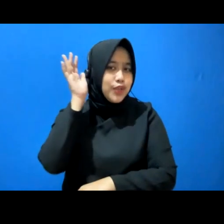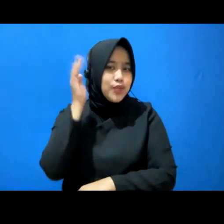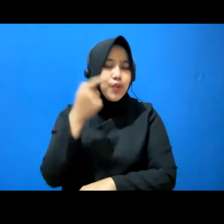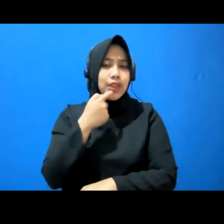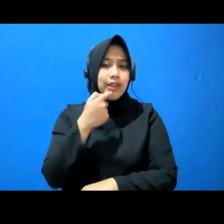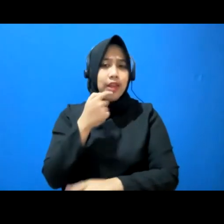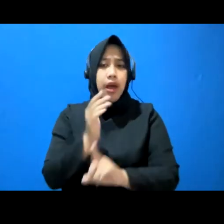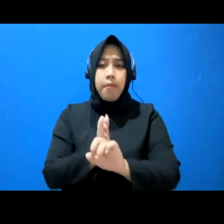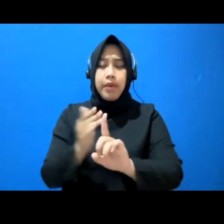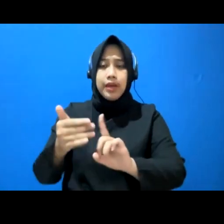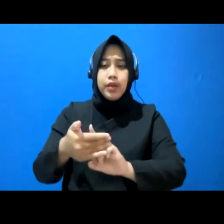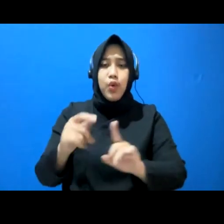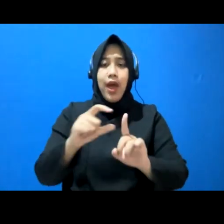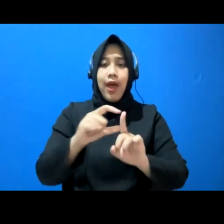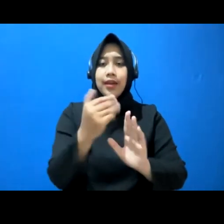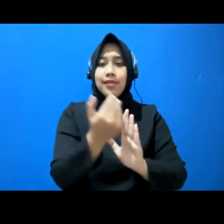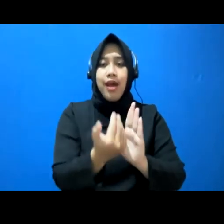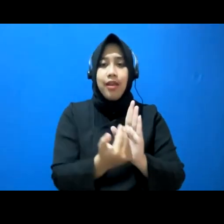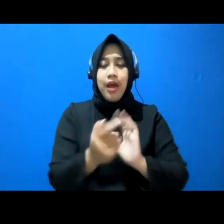perlindungan data pribadi.